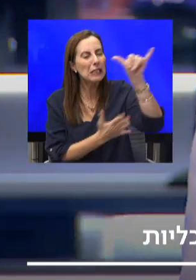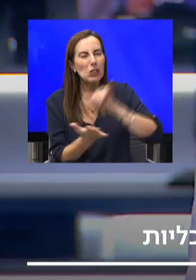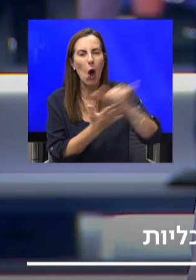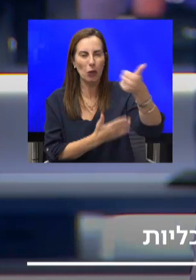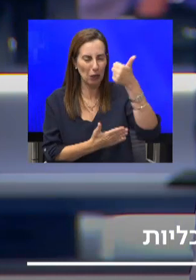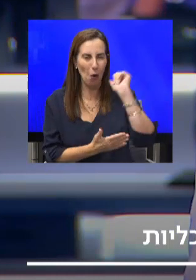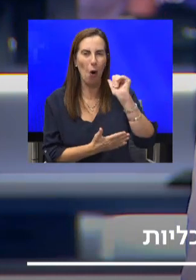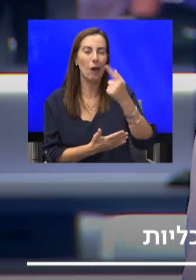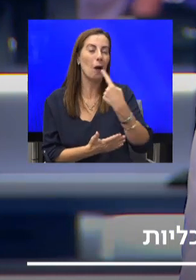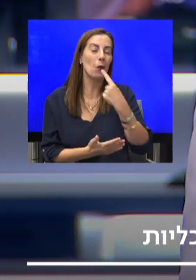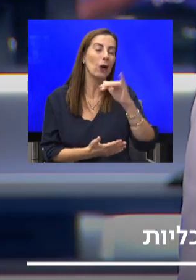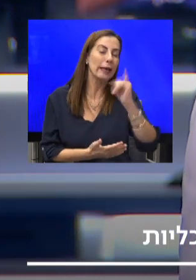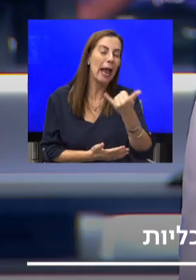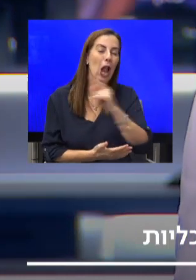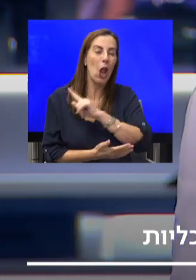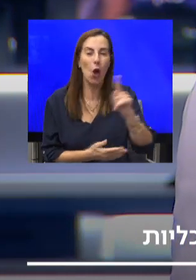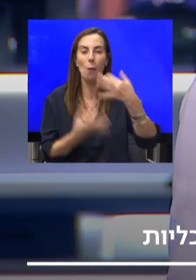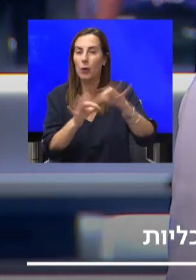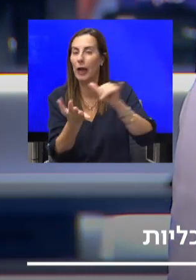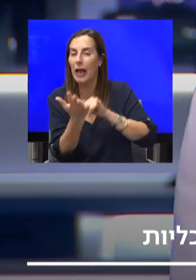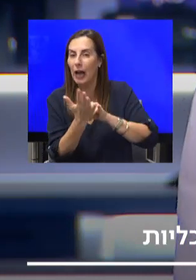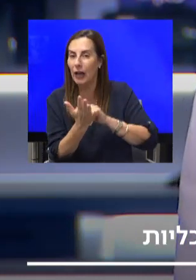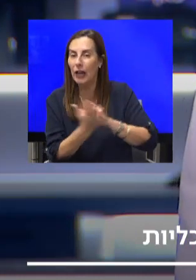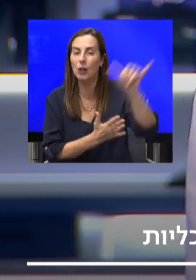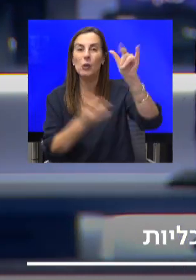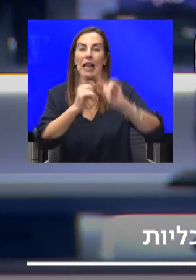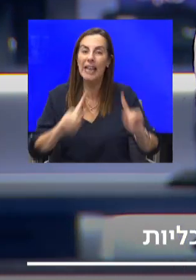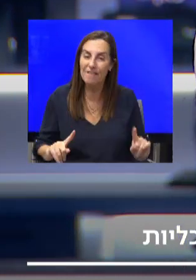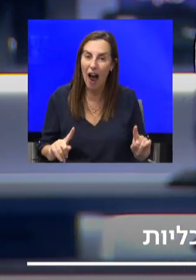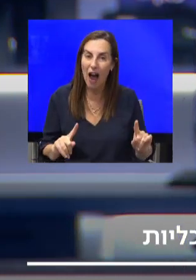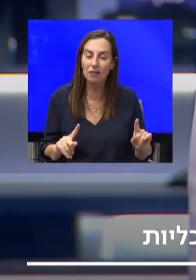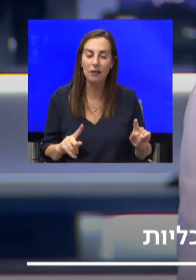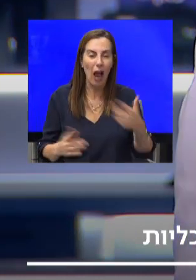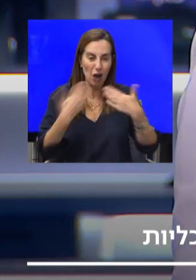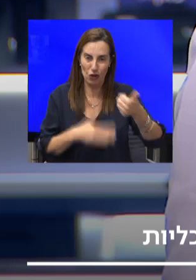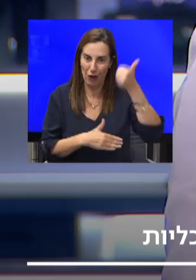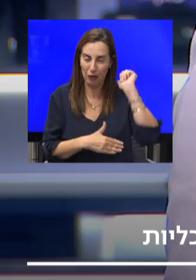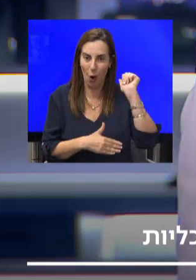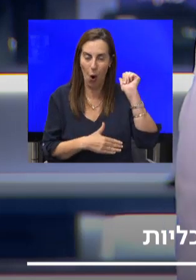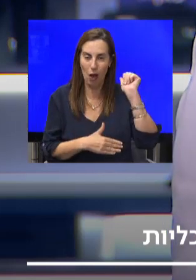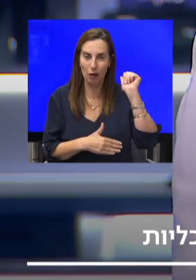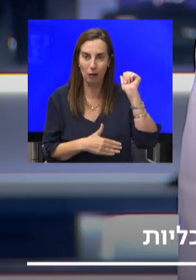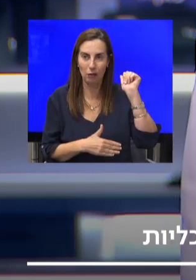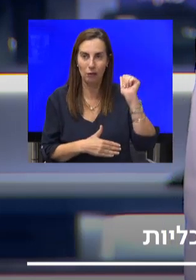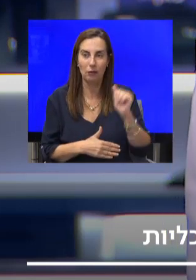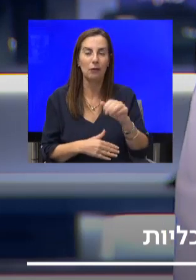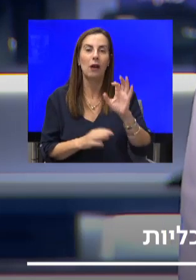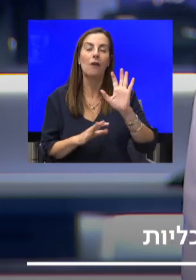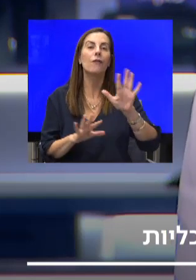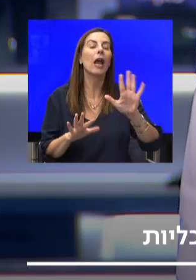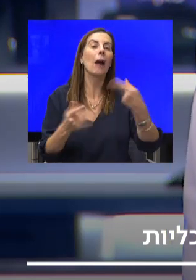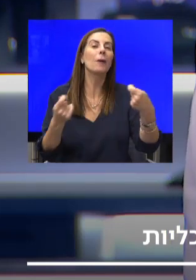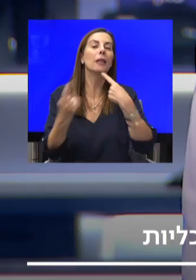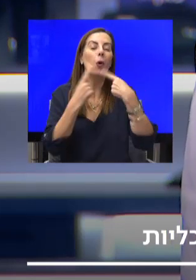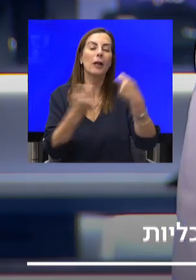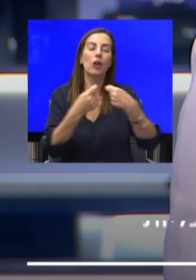לא יוכלו לנסוע להבילות ביוון. הישיבה הזאת התחילה בערך... וחתונות וחתונות. אהבה זה חשוב הישיבה